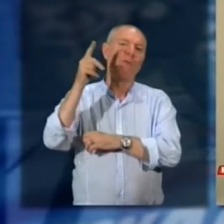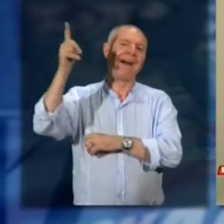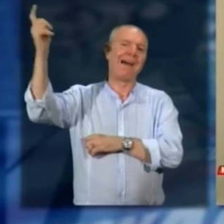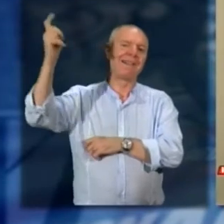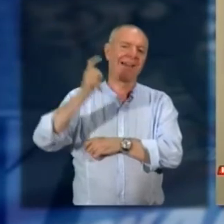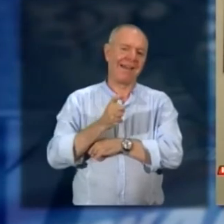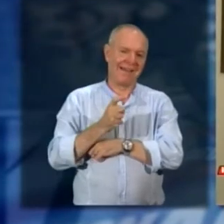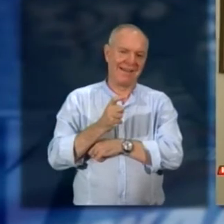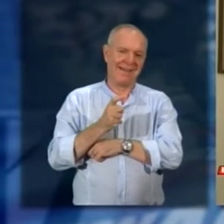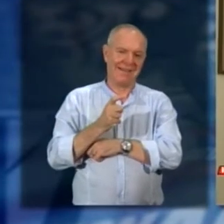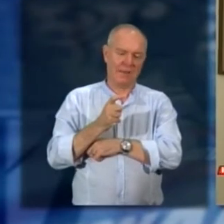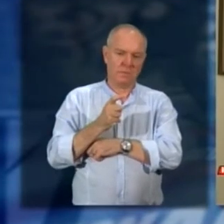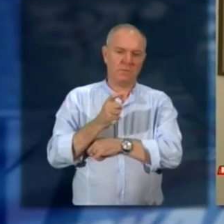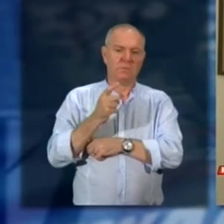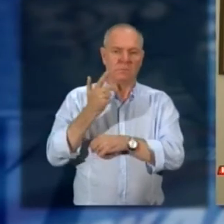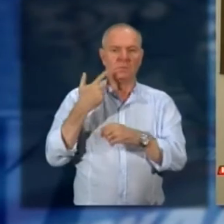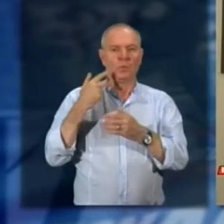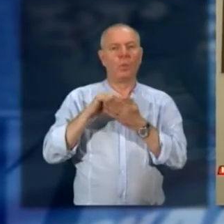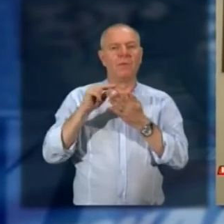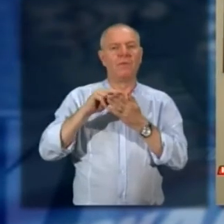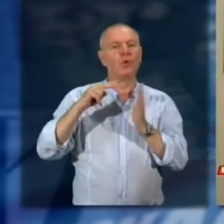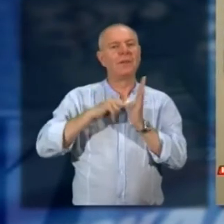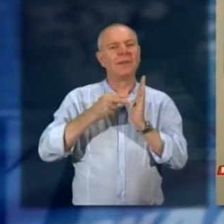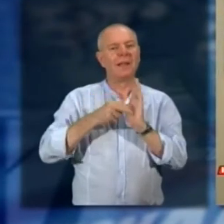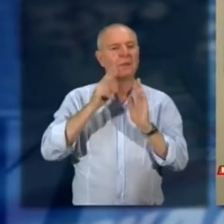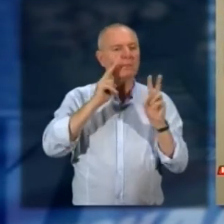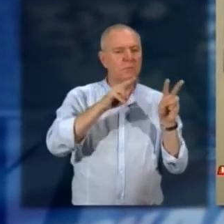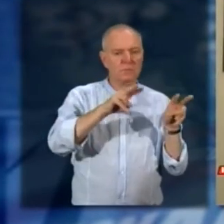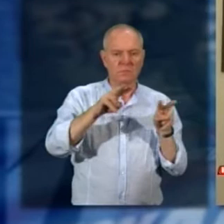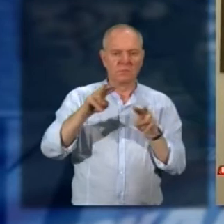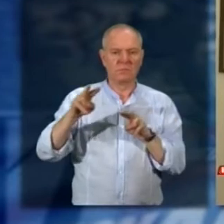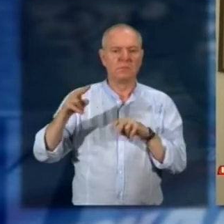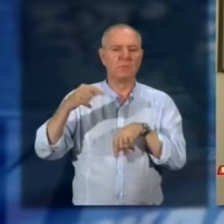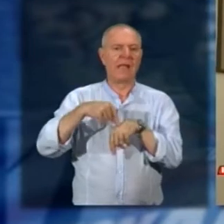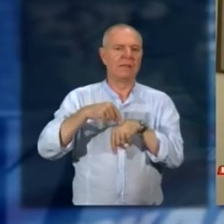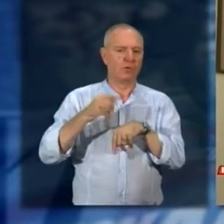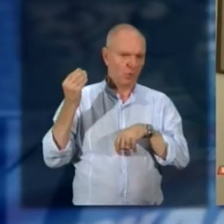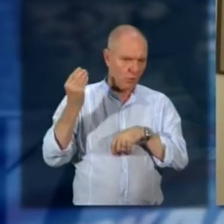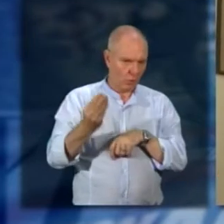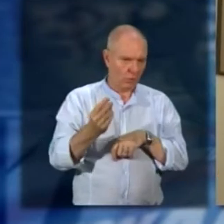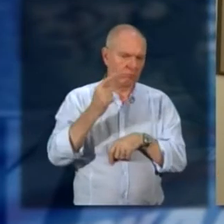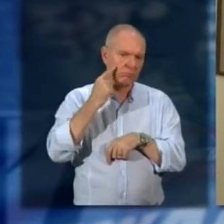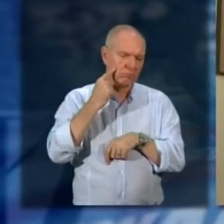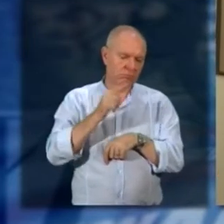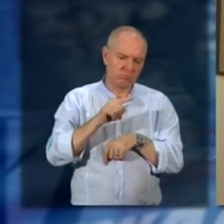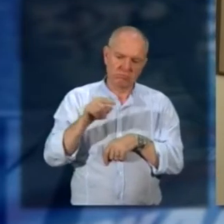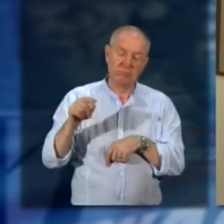ha visto anche la presenza dell'ufficio tecnico del nostro comando vigili, dei due assessori competenti Strada e Corbetta.